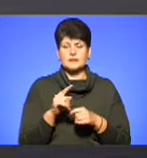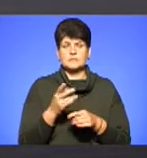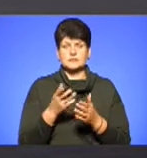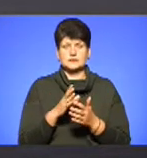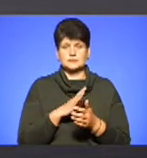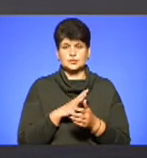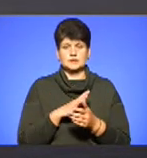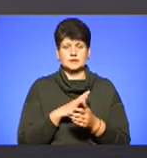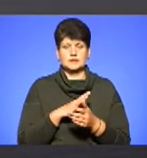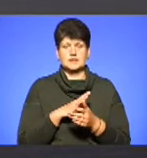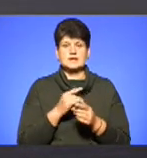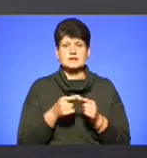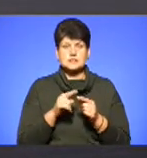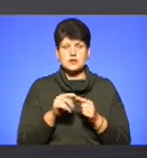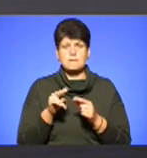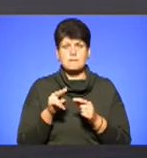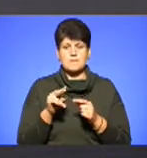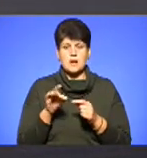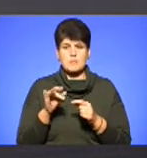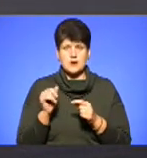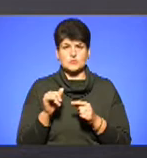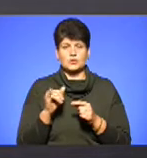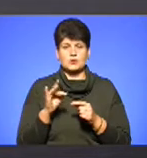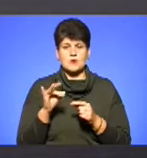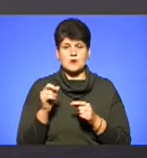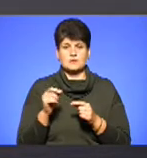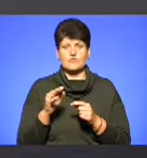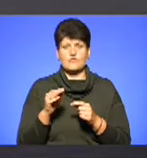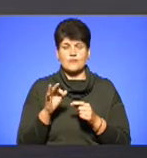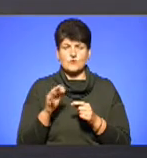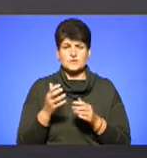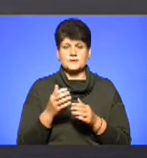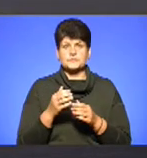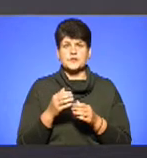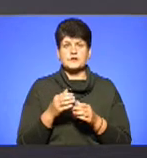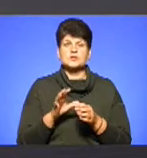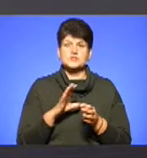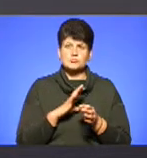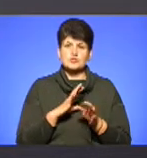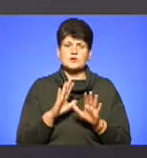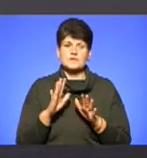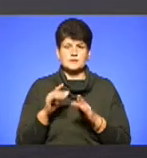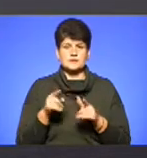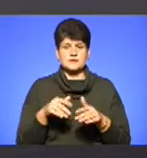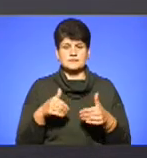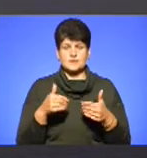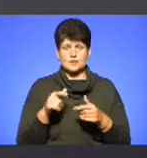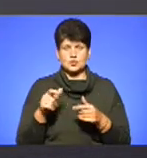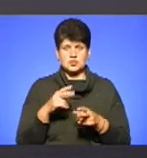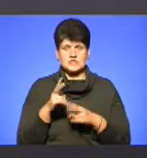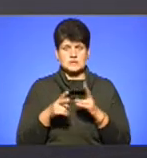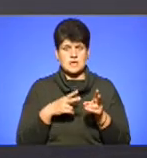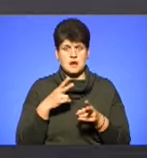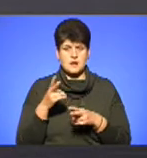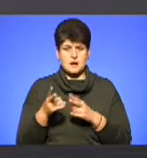цього препарату ураган-форте. Все-таки, чи траплялися випадки, що до вас звертаються люди зі скаргами,